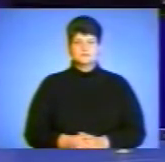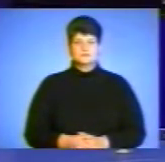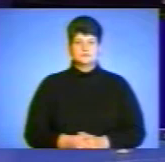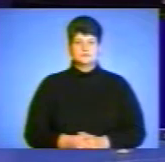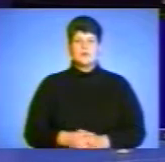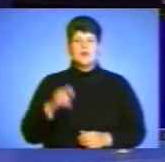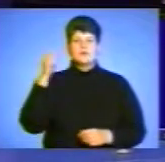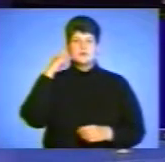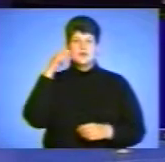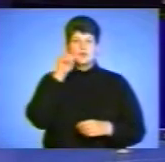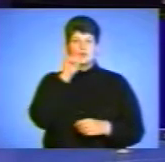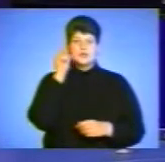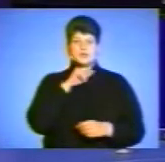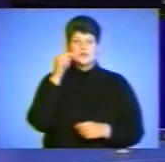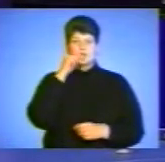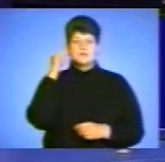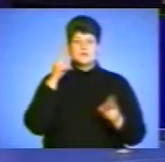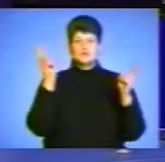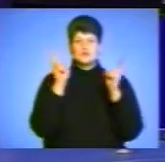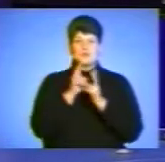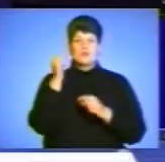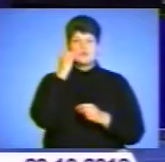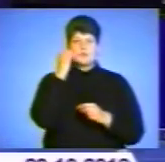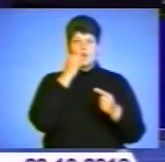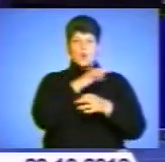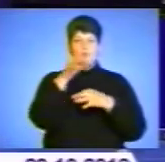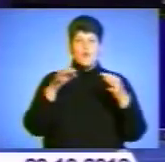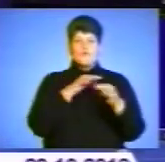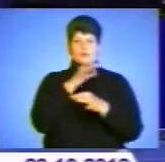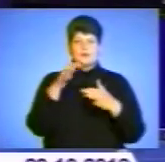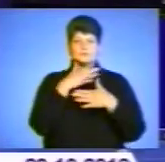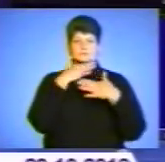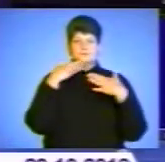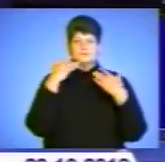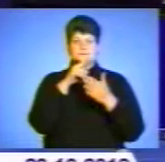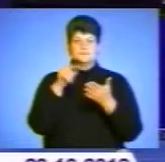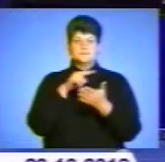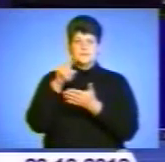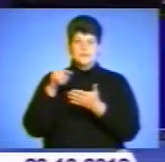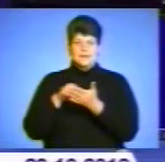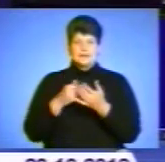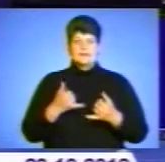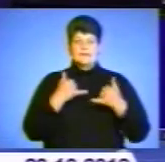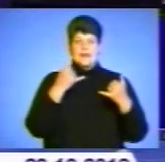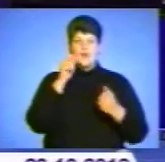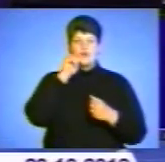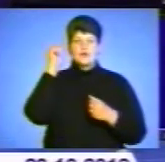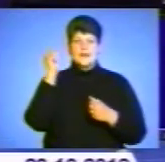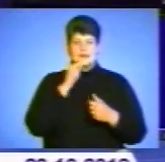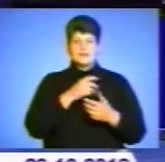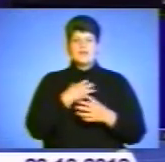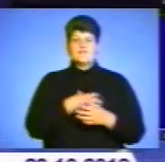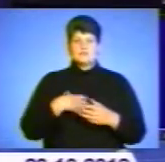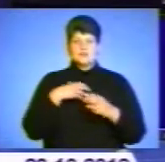Президенти України та Росії під час зустрічі у Москві обговорили цілий комплекс двосторонніх питань. Проте для України найактуальнішою темою